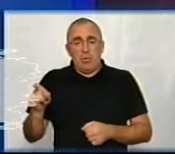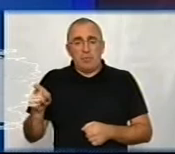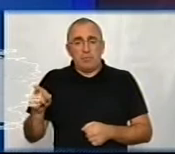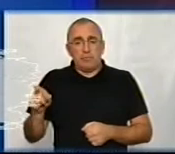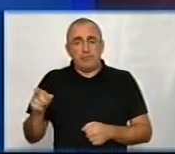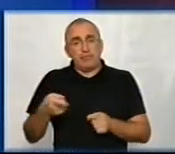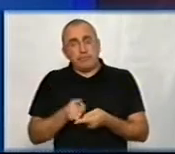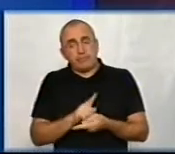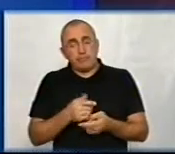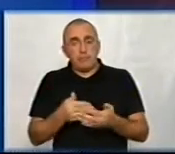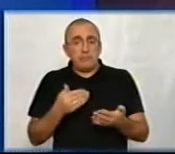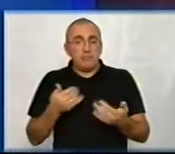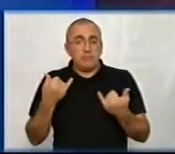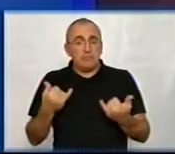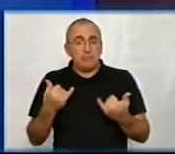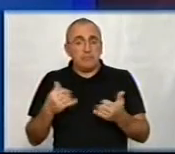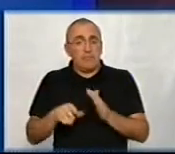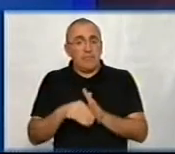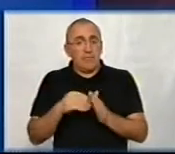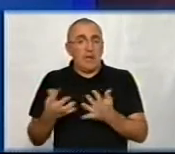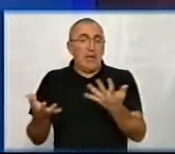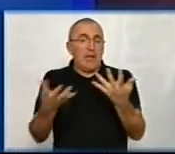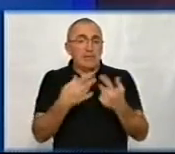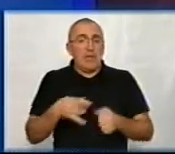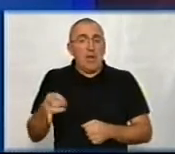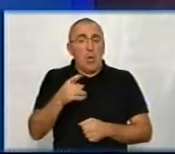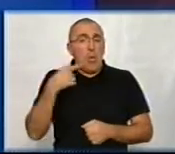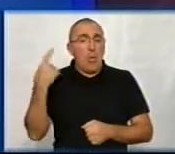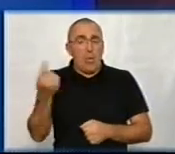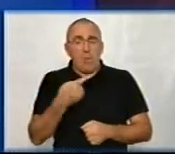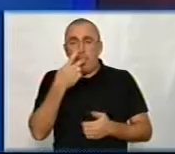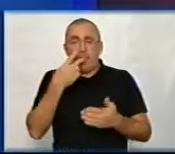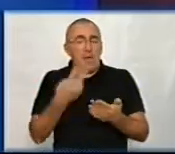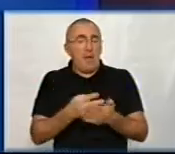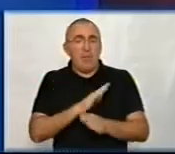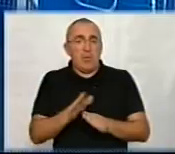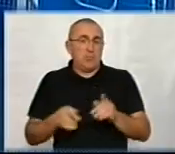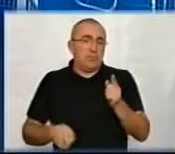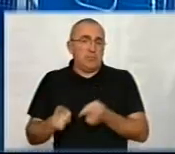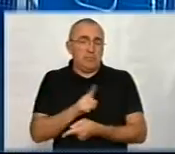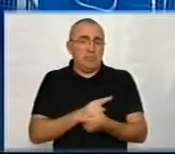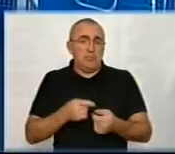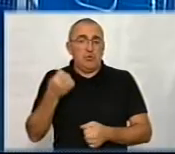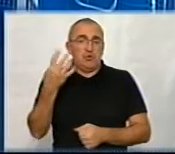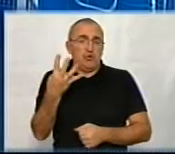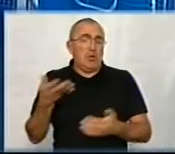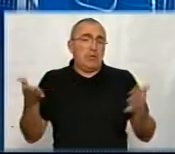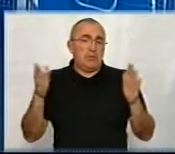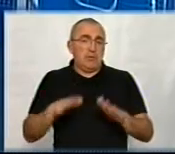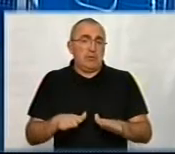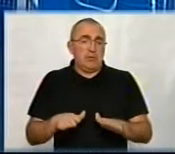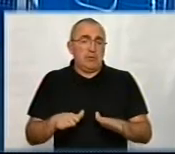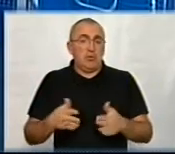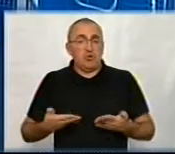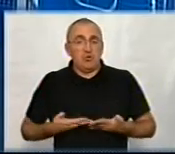змінюватися. Наразі від розвиток виборів кількість районів в області не передбачено, що вона зміниться. Звичайно. Але від наповнення цих райрад